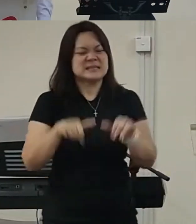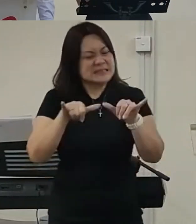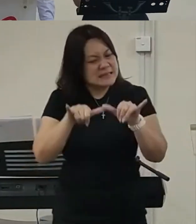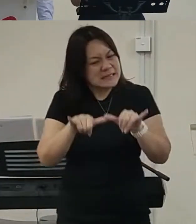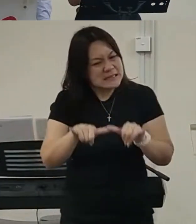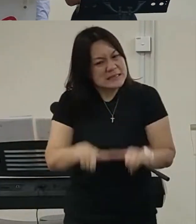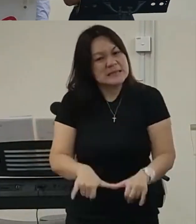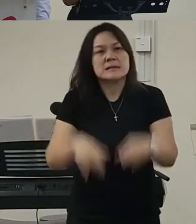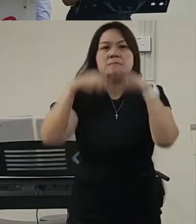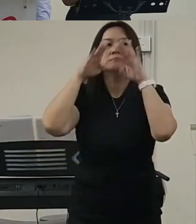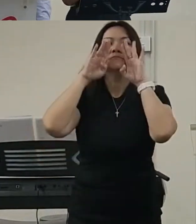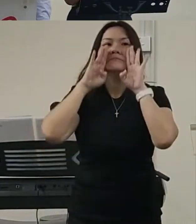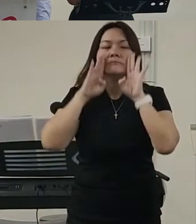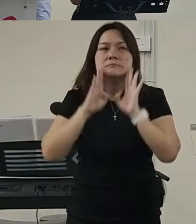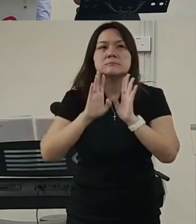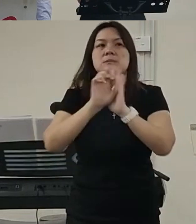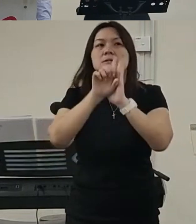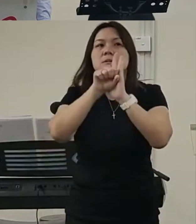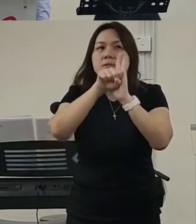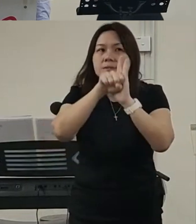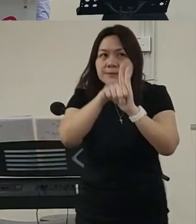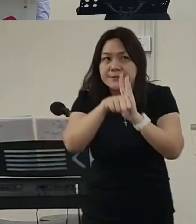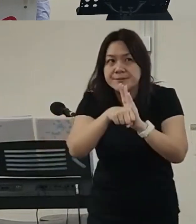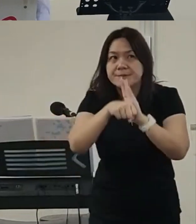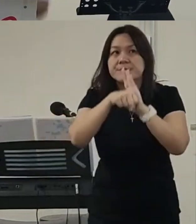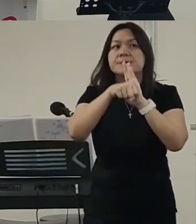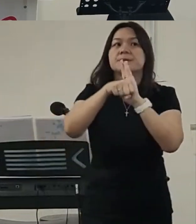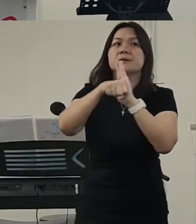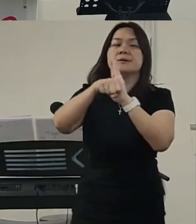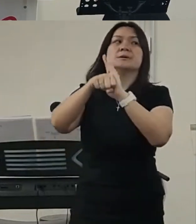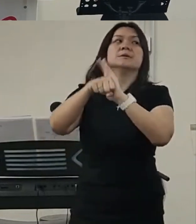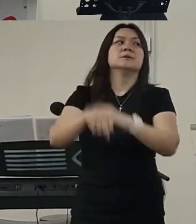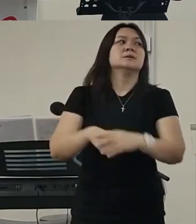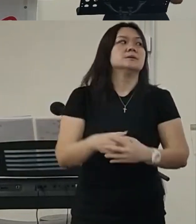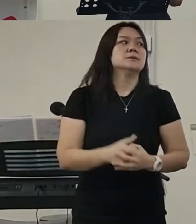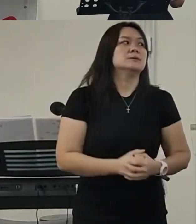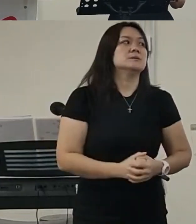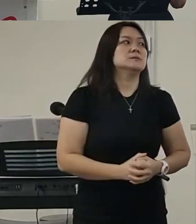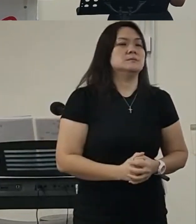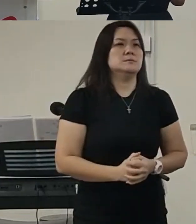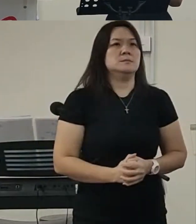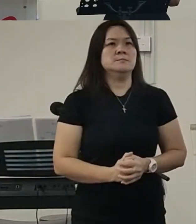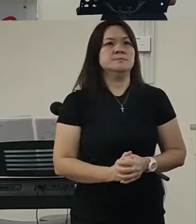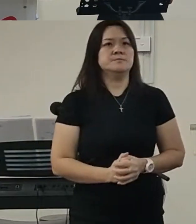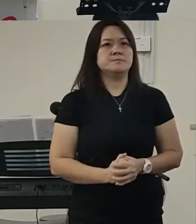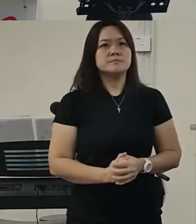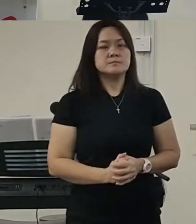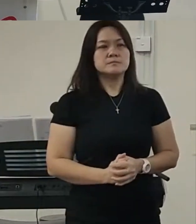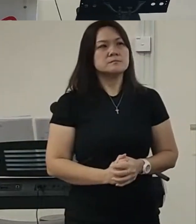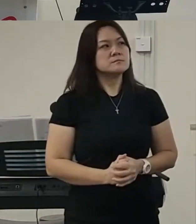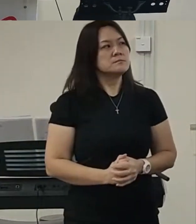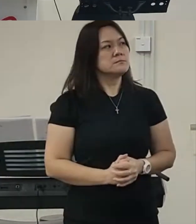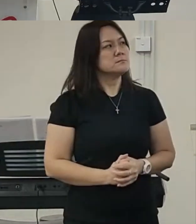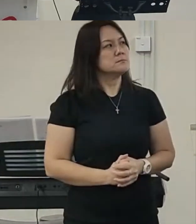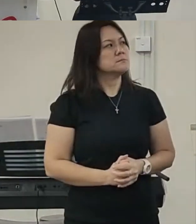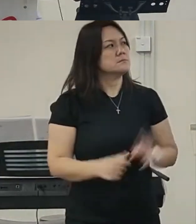所以不要忘记啊我还是感觉到那个乌云好像在遮住我一样我的心中呢还是觉得很犹豫的